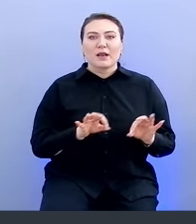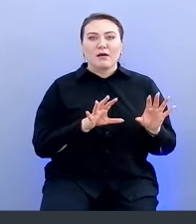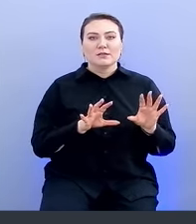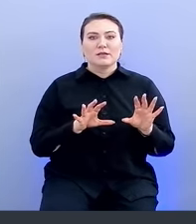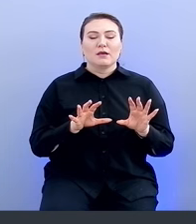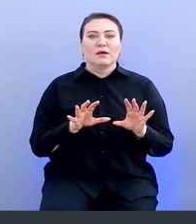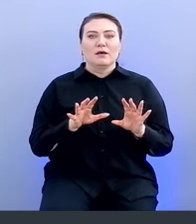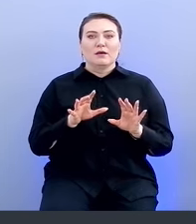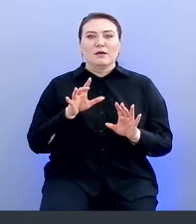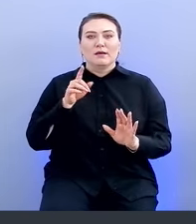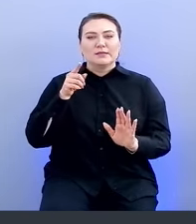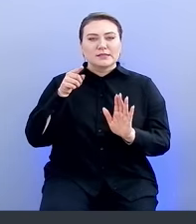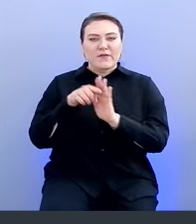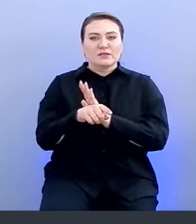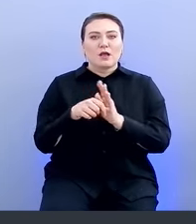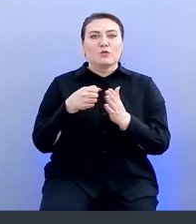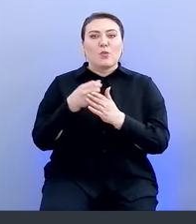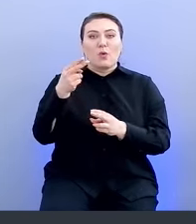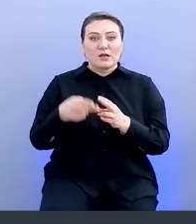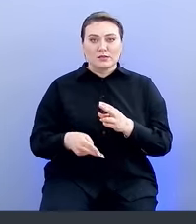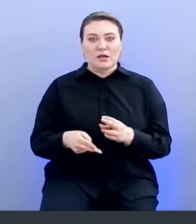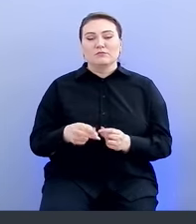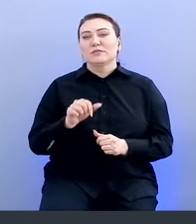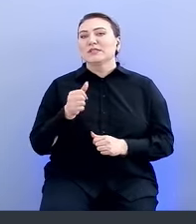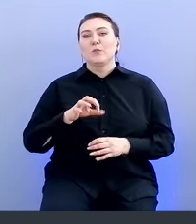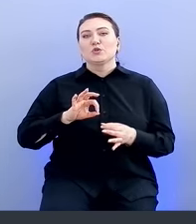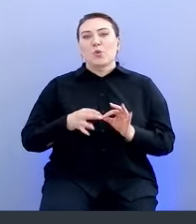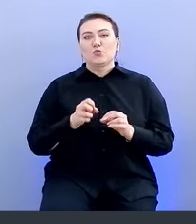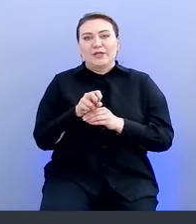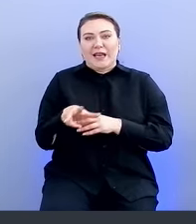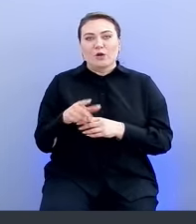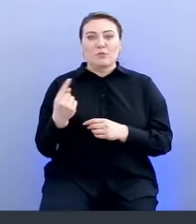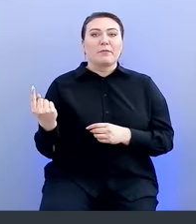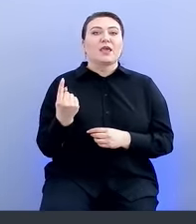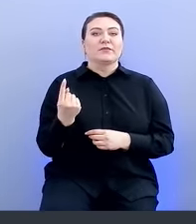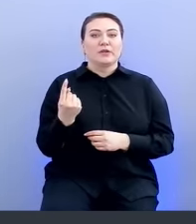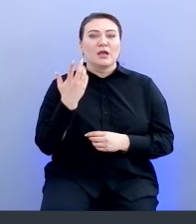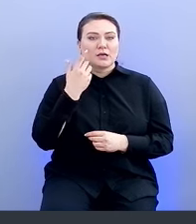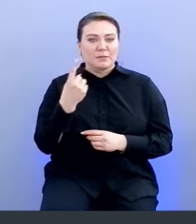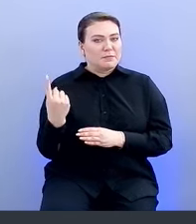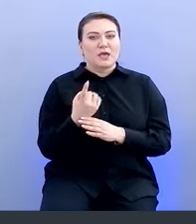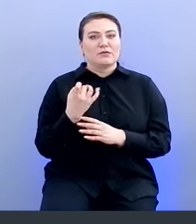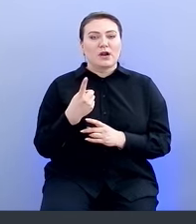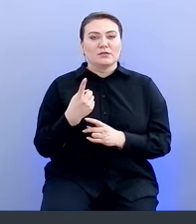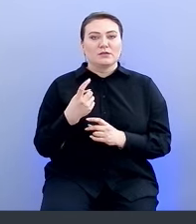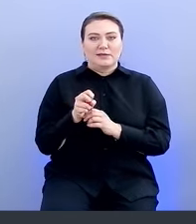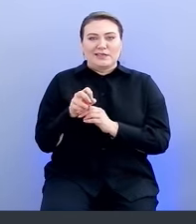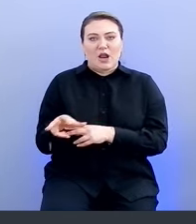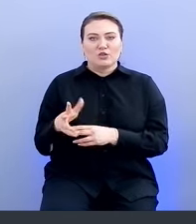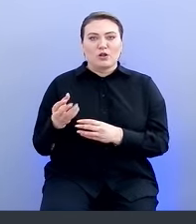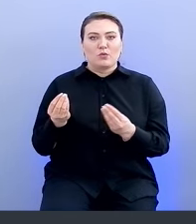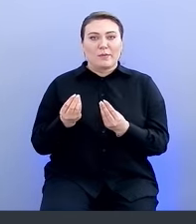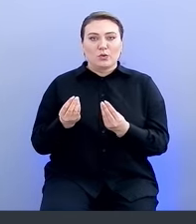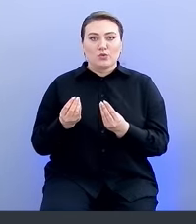сквозная до конца, то самый сложный триаж, он первый. То есть когда ты первый раз растриажил какой-то